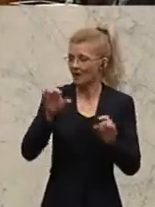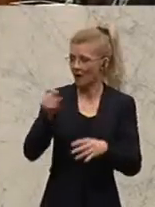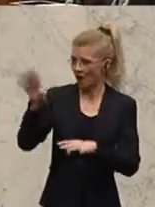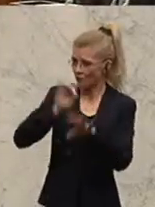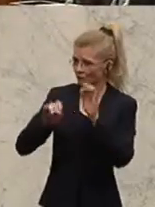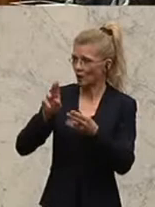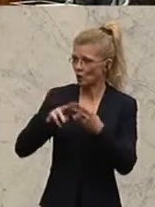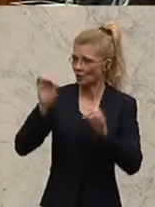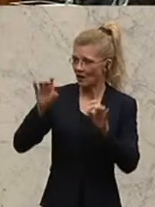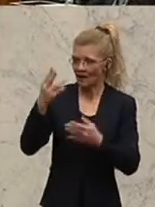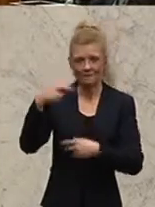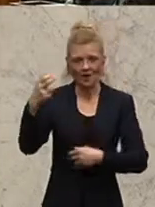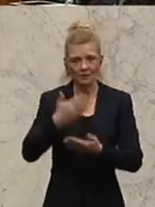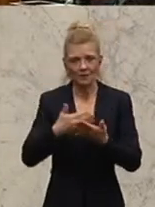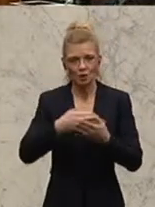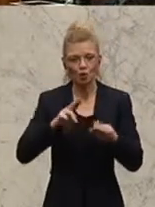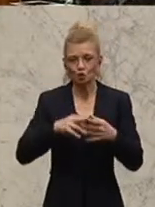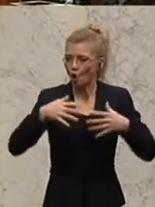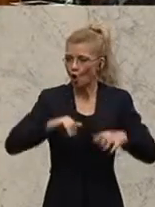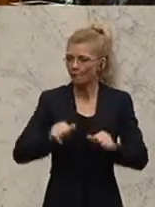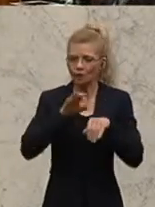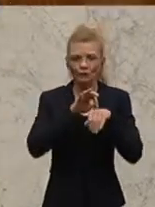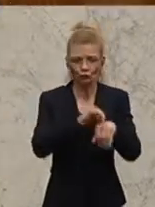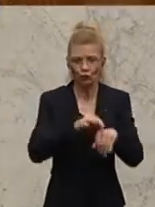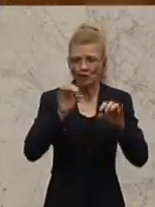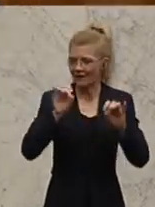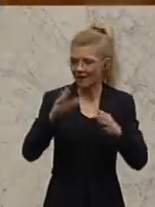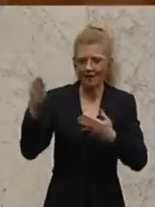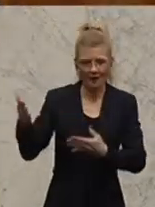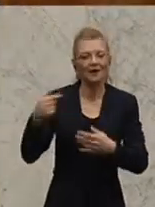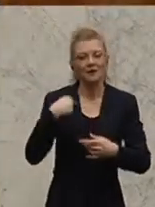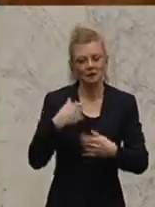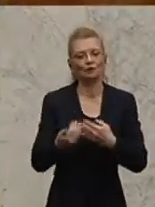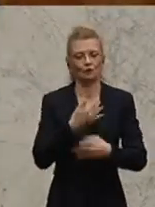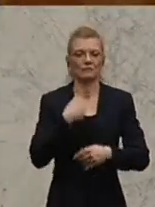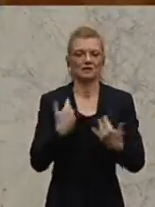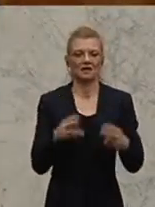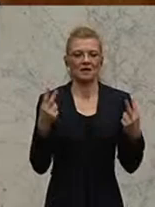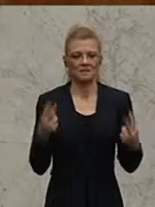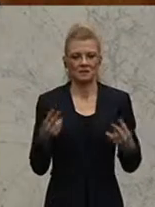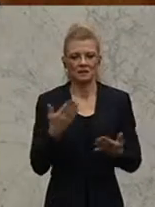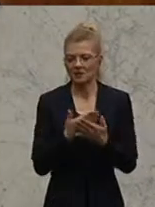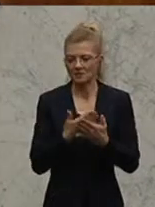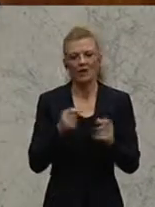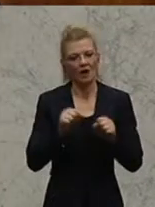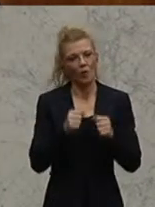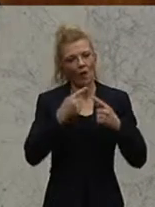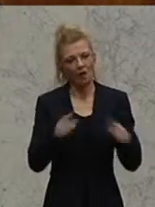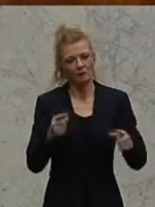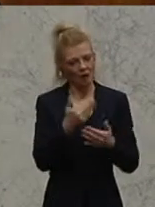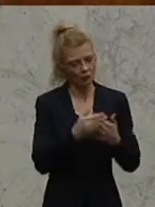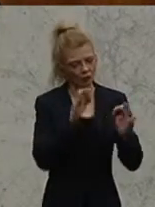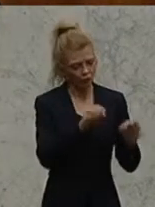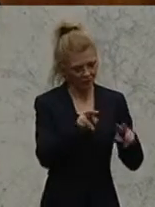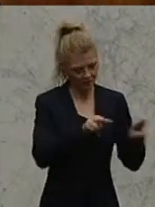kompetente Führung der Lehrerinnen und Lehrer besonders wichtig. Und ich bin bei Ihnen, dass wir natürlich eine andere Ausbildung auch der Direktorinnen und